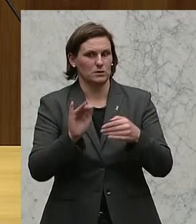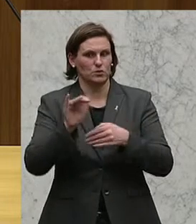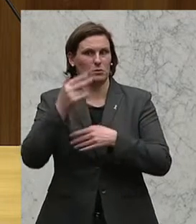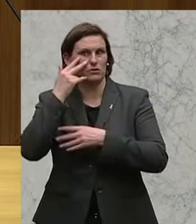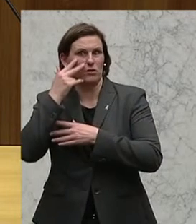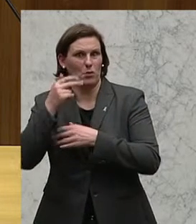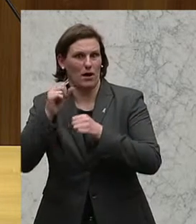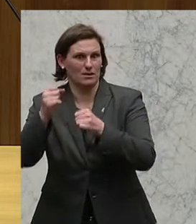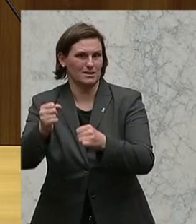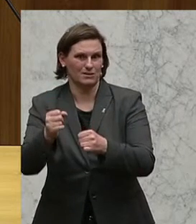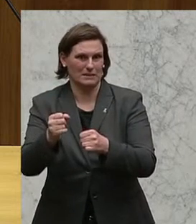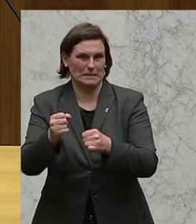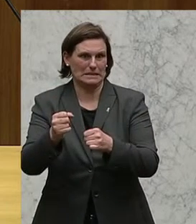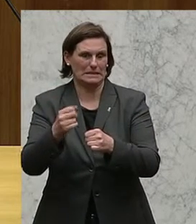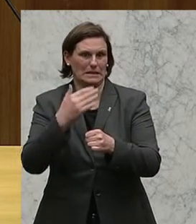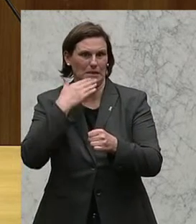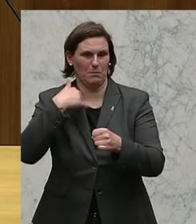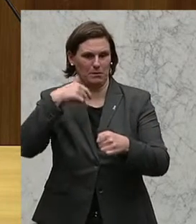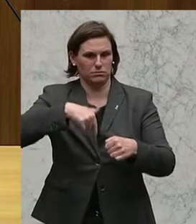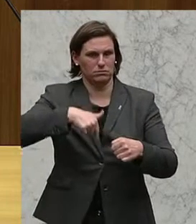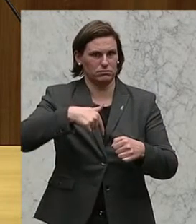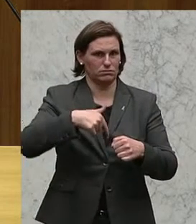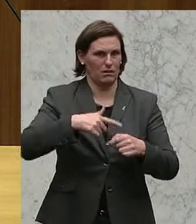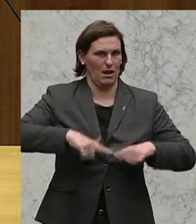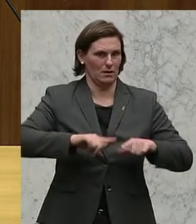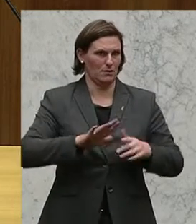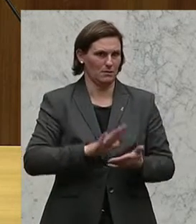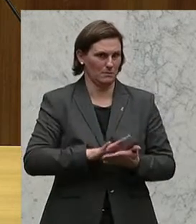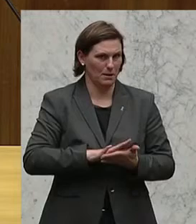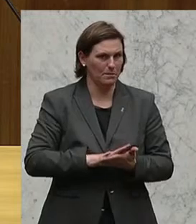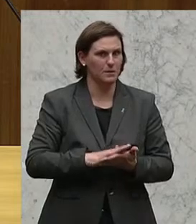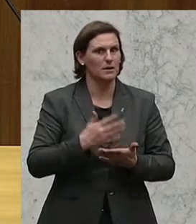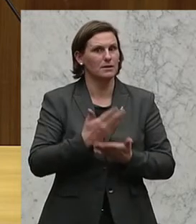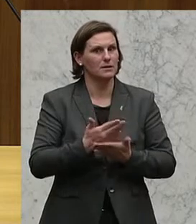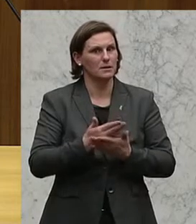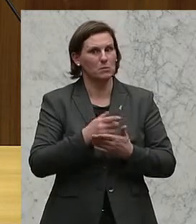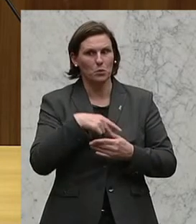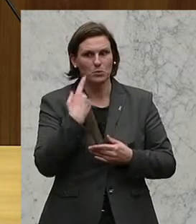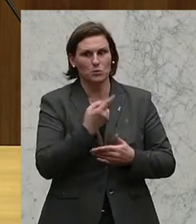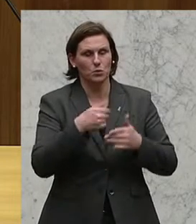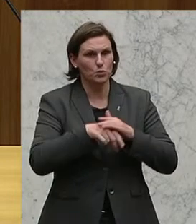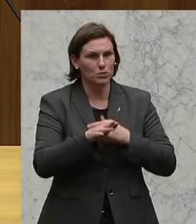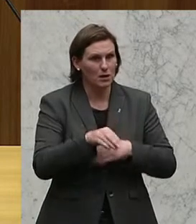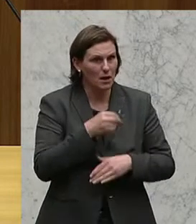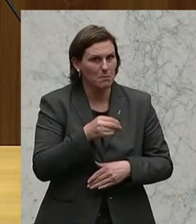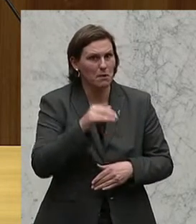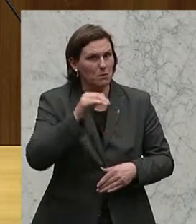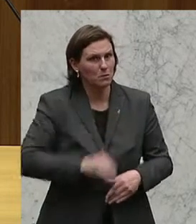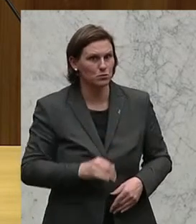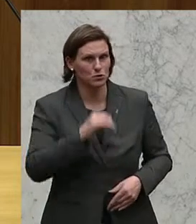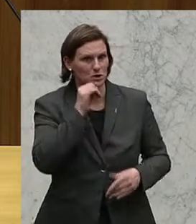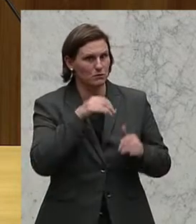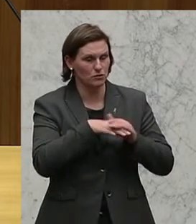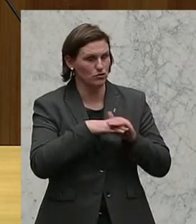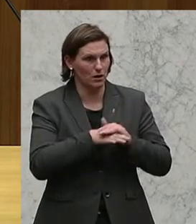sein. Dabei bin ich auch der Meinung, und das sind, glaube ich, für alle der Meinung, müssten sich unsere Unternehmerinnen und Unternehmer keineswegs